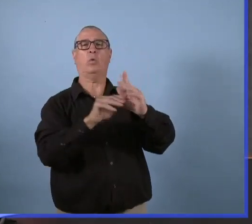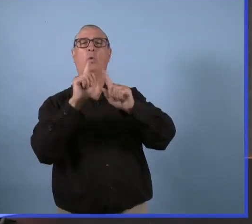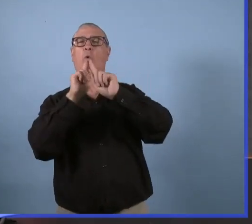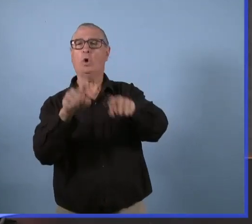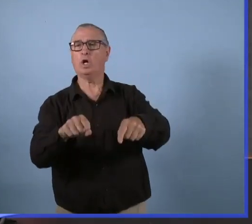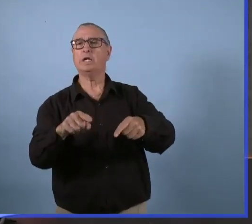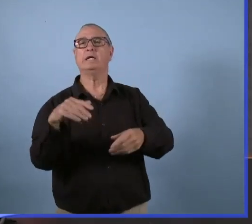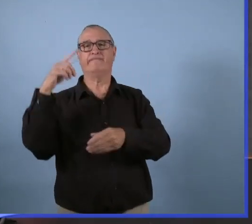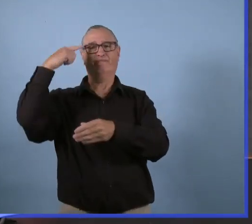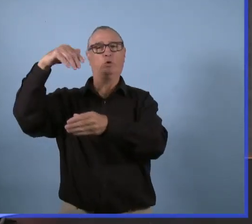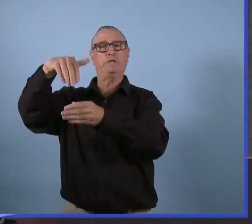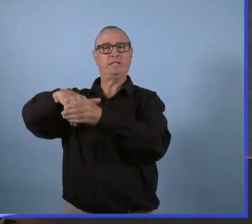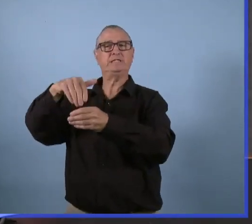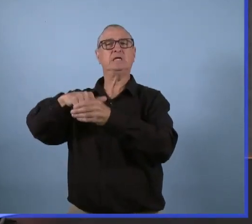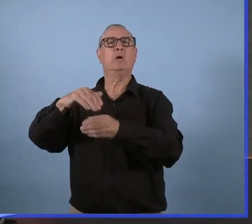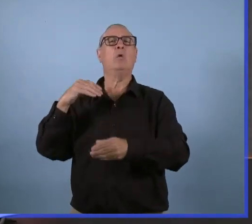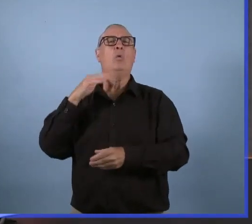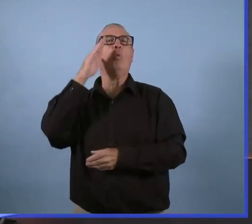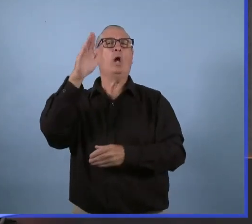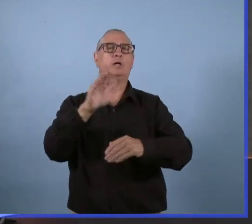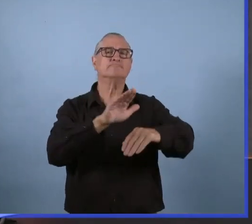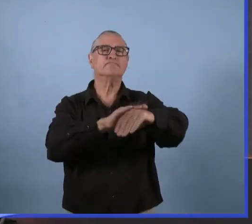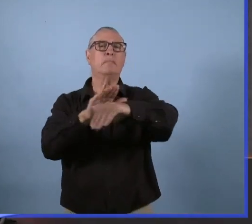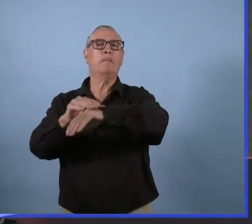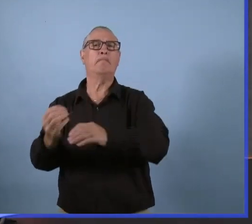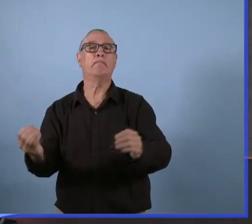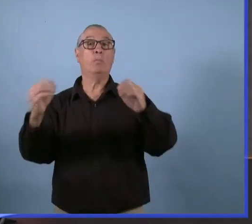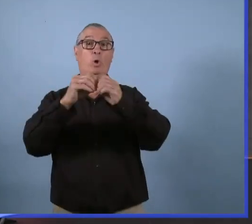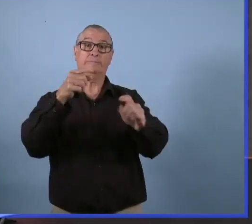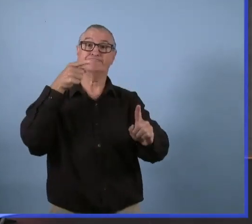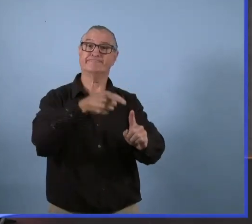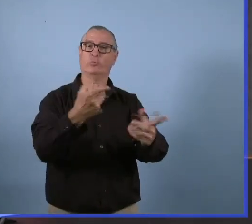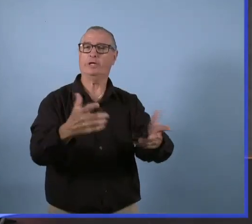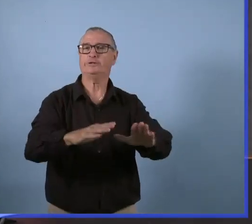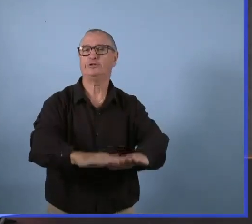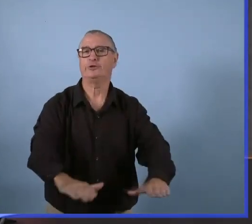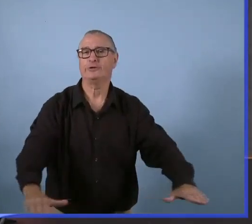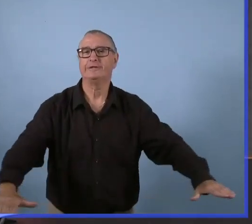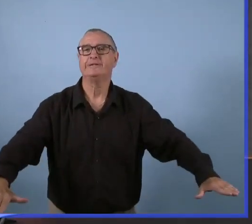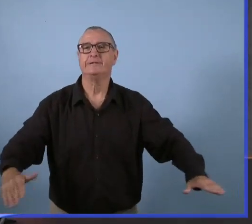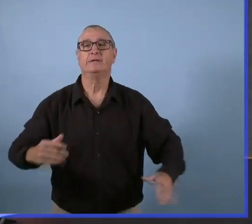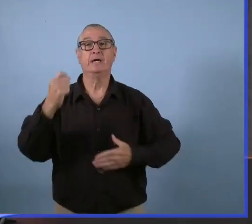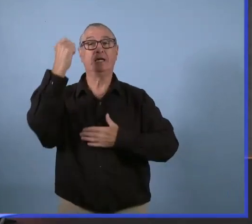sont obligatoires. En extérieur, il y aura des lignes directrices. Je ne pense pas qu'il va y avoir beaucoup de changements.